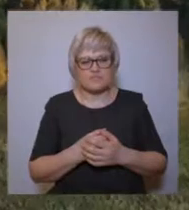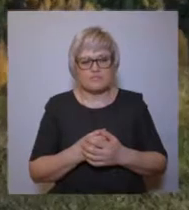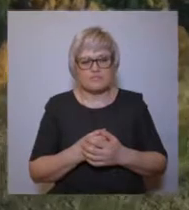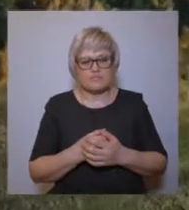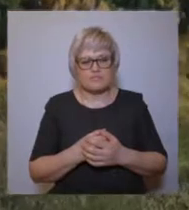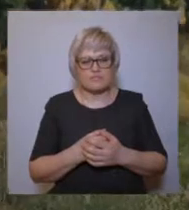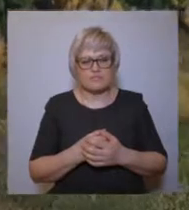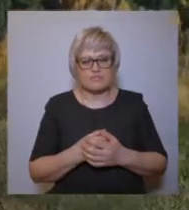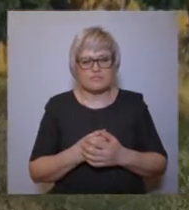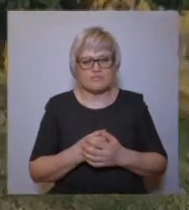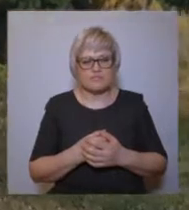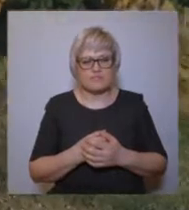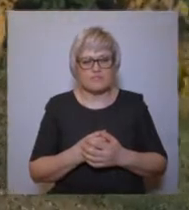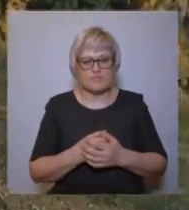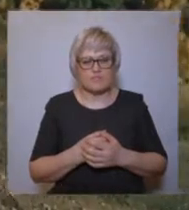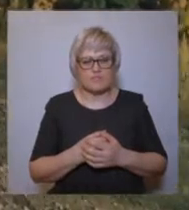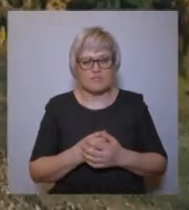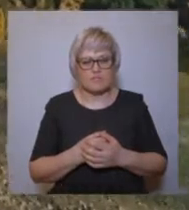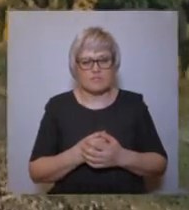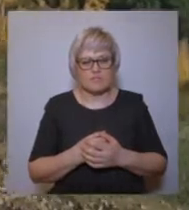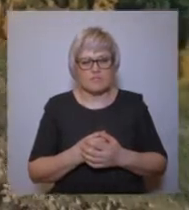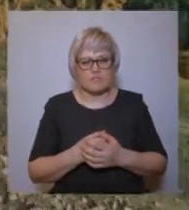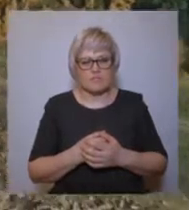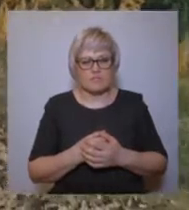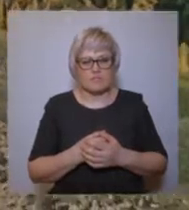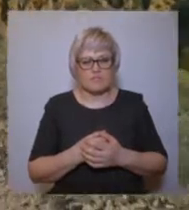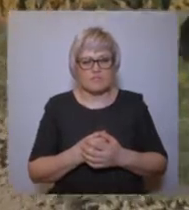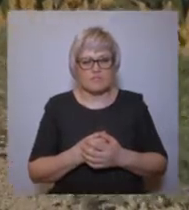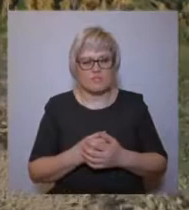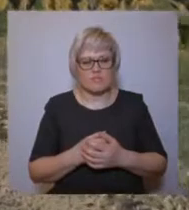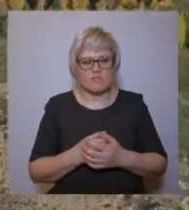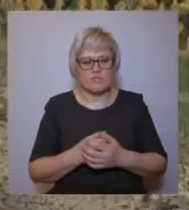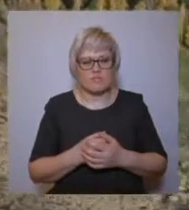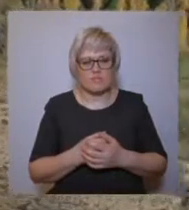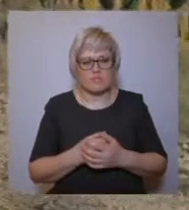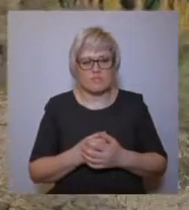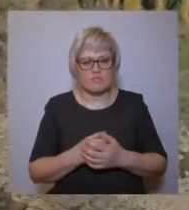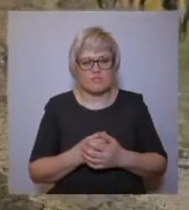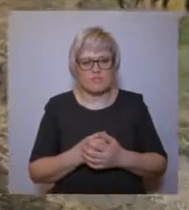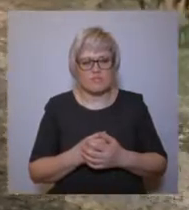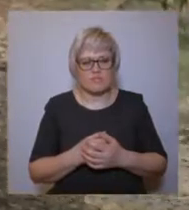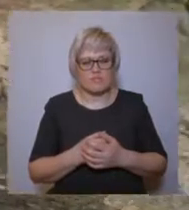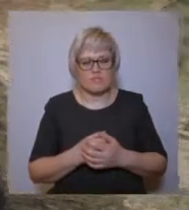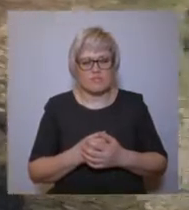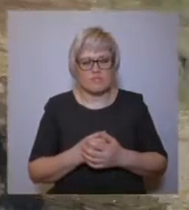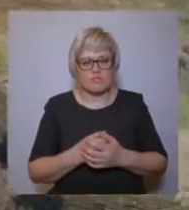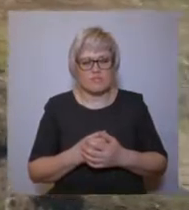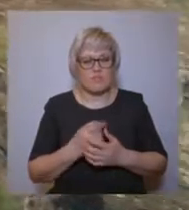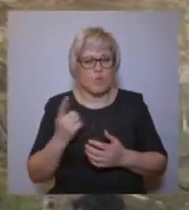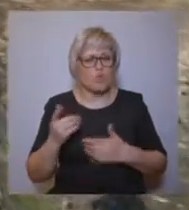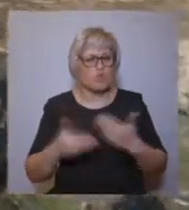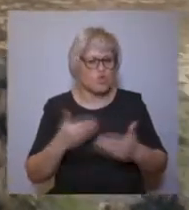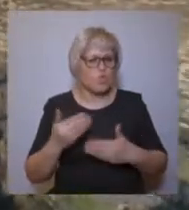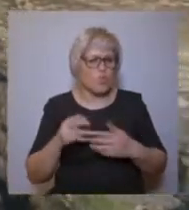монастырей и без счета малых приходов, заложив тем самым основу для распространения христианства среди язычников. Он шел